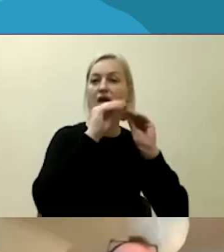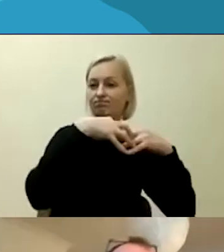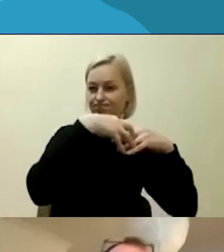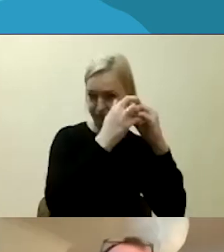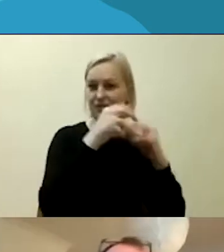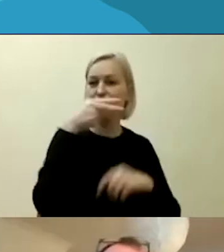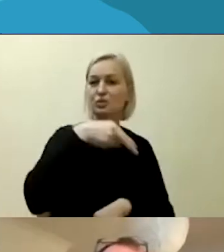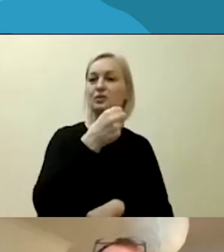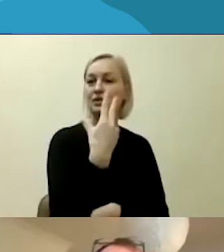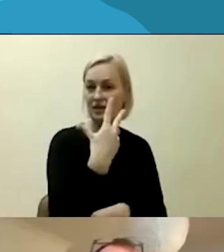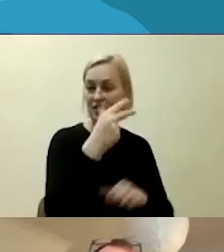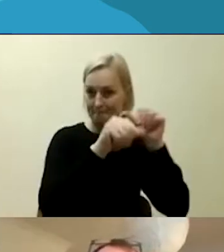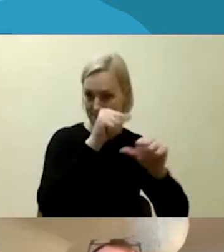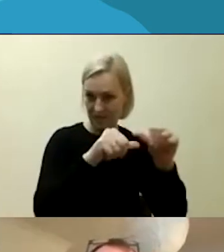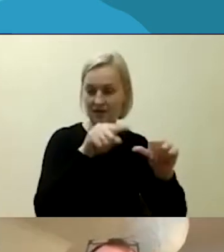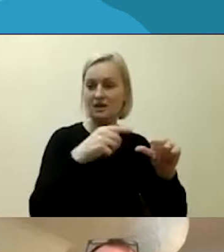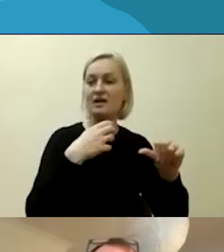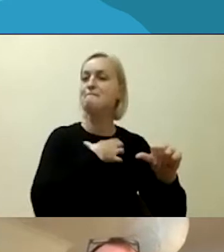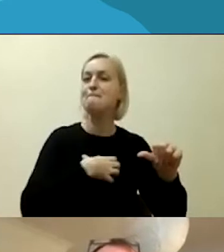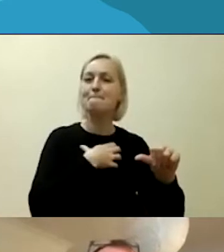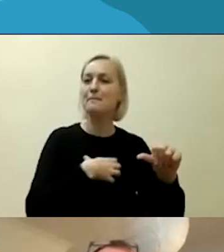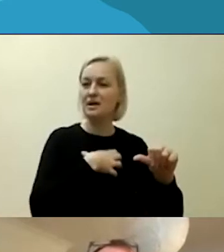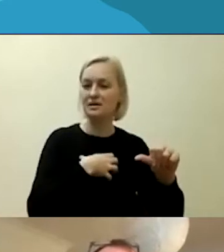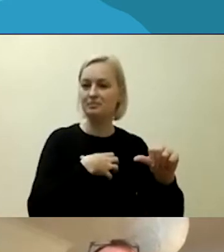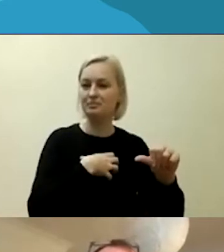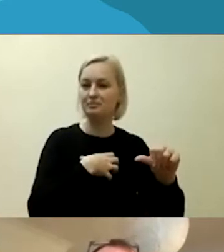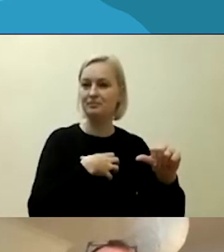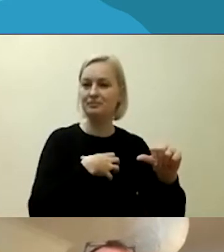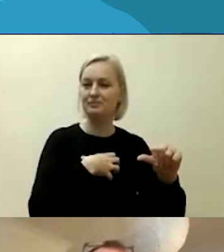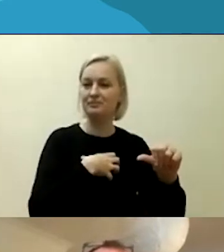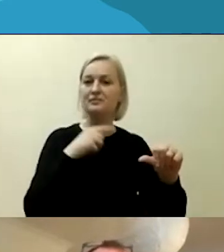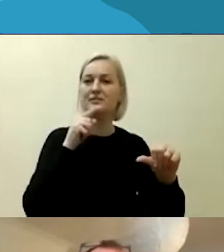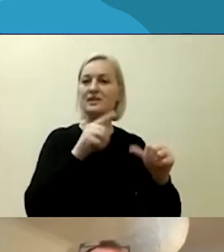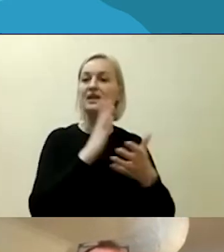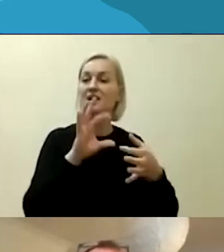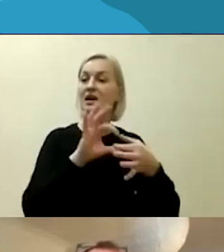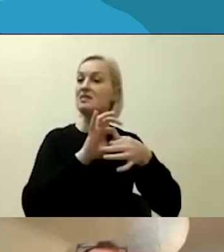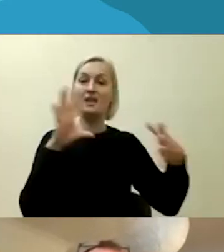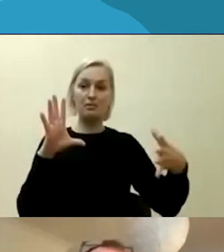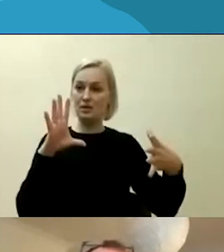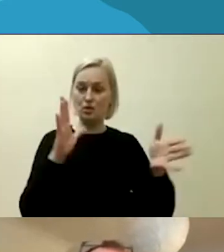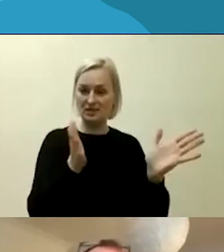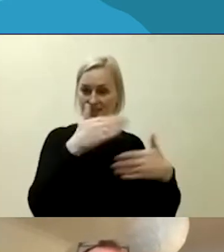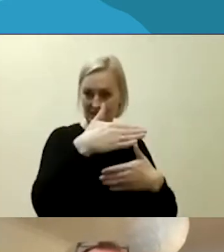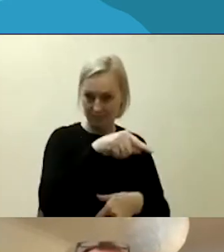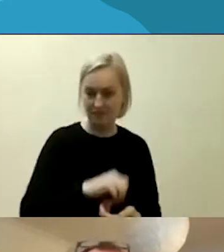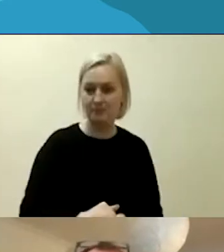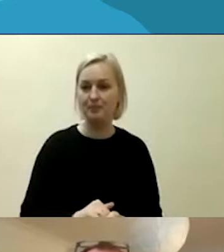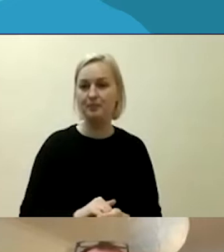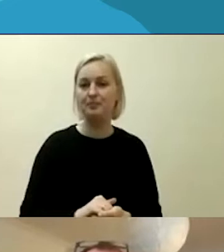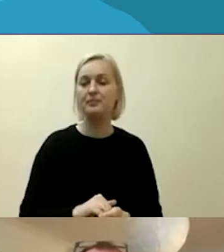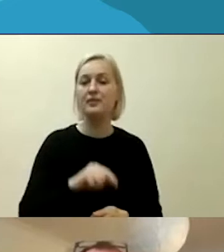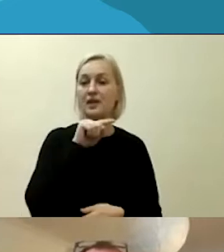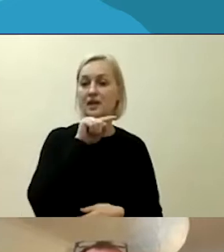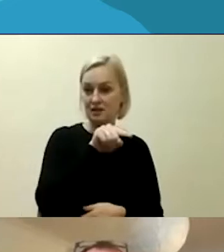pirmiausias tos pagrindiniai, noriu pasakyti, kad tai yra nepriklausoma sistema. Pirmiausia, ji